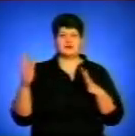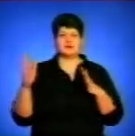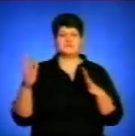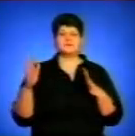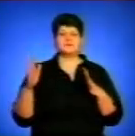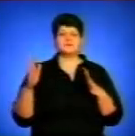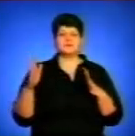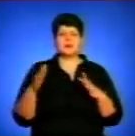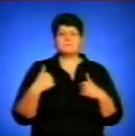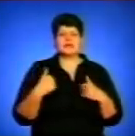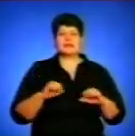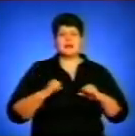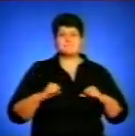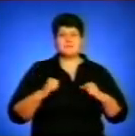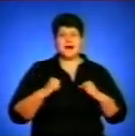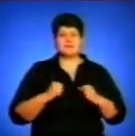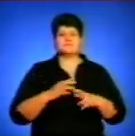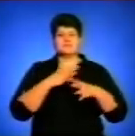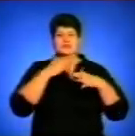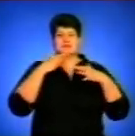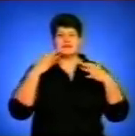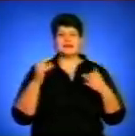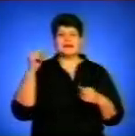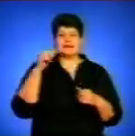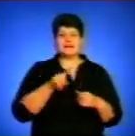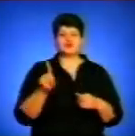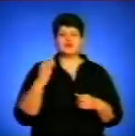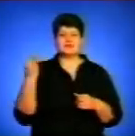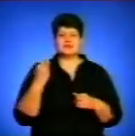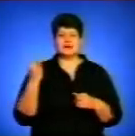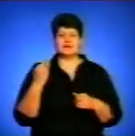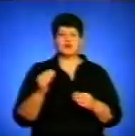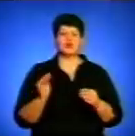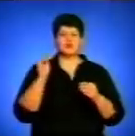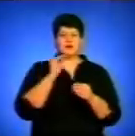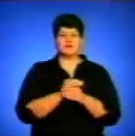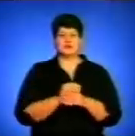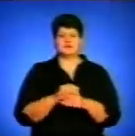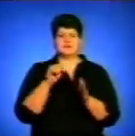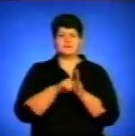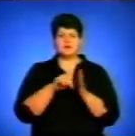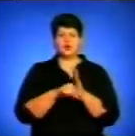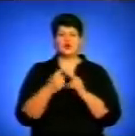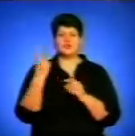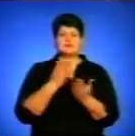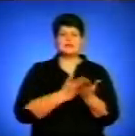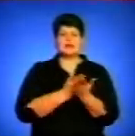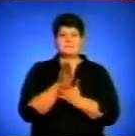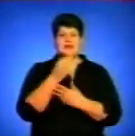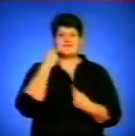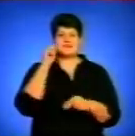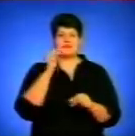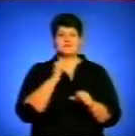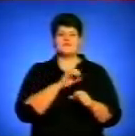так сказати. Ми намагаємося наситити те, що цікаво у нас, в якимось додатковим змістом. Одним із напрямків ефективності